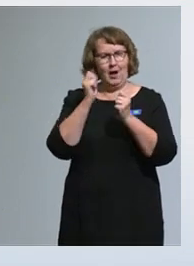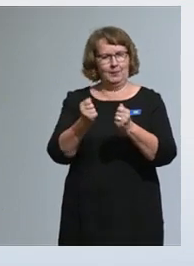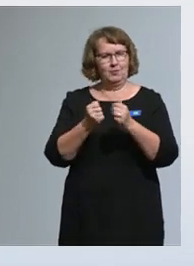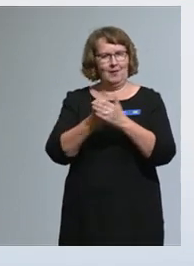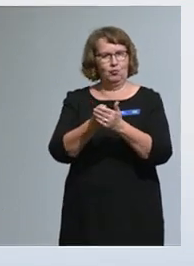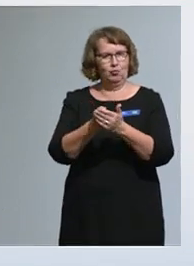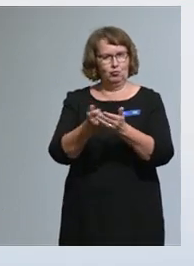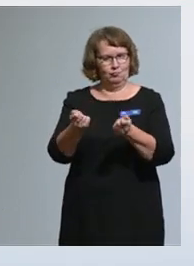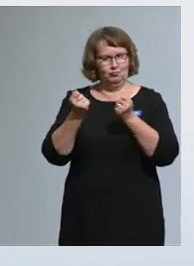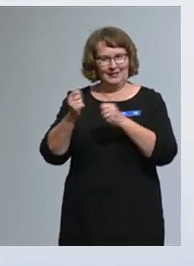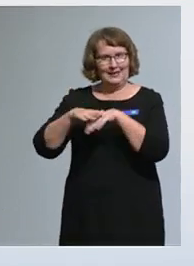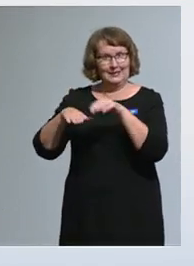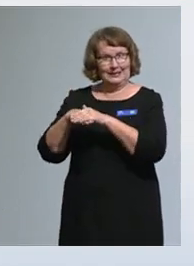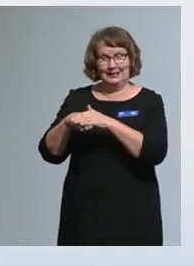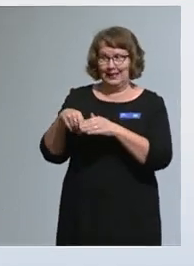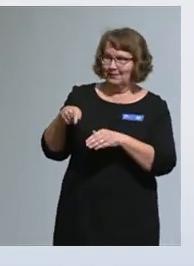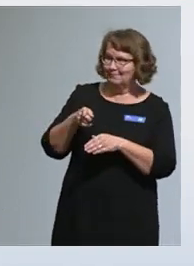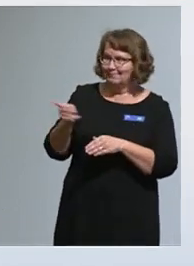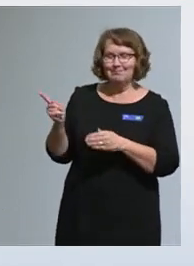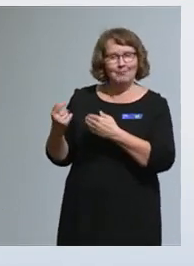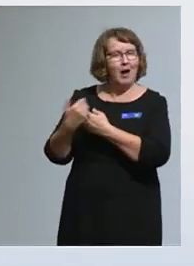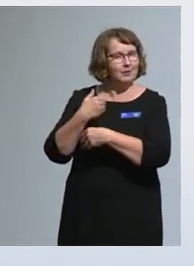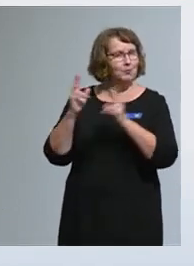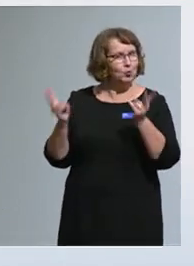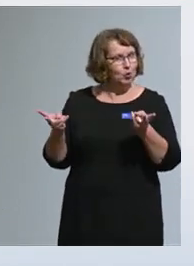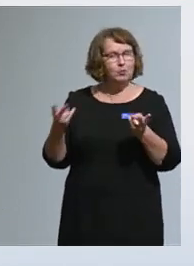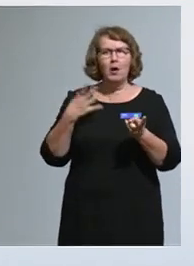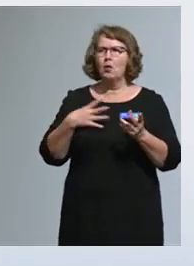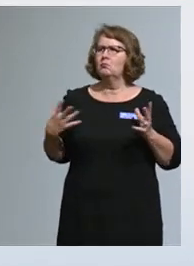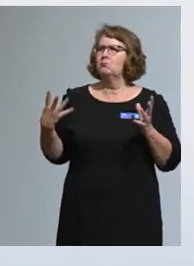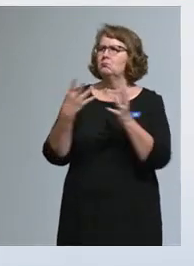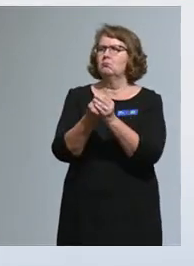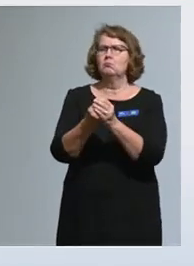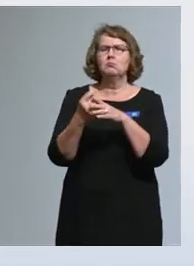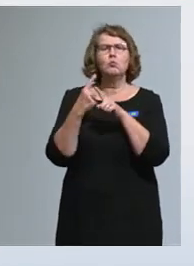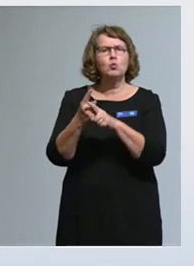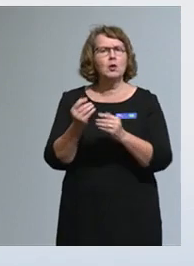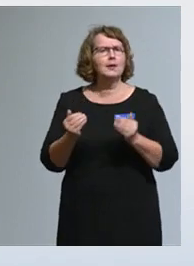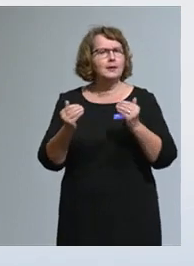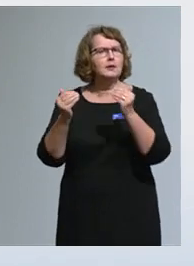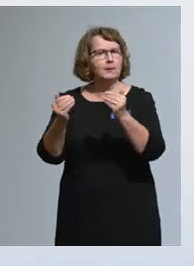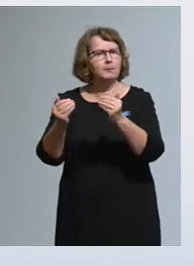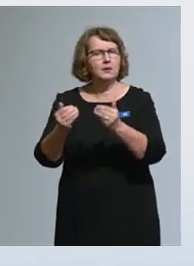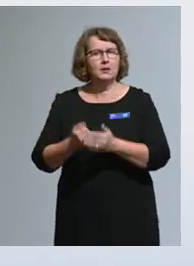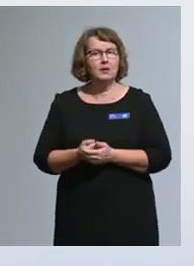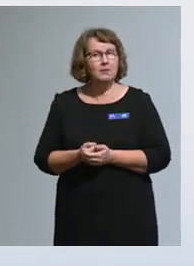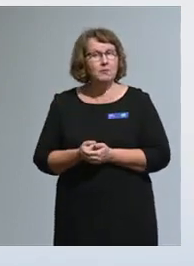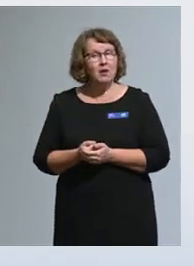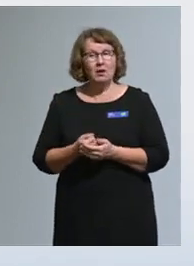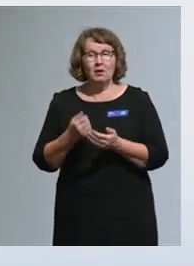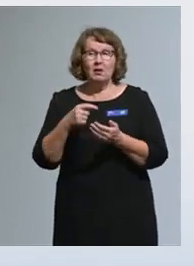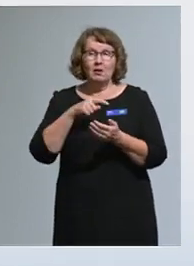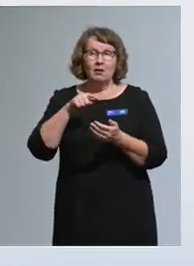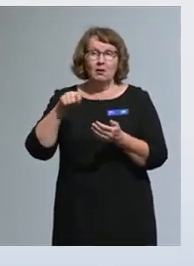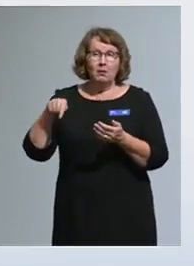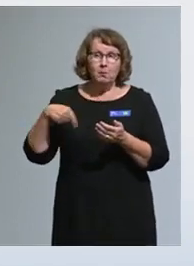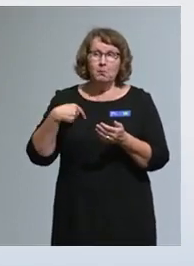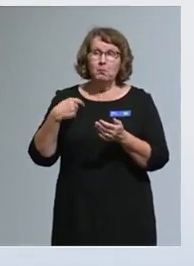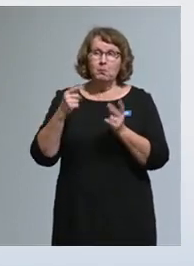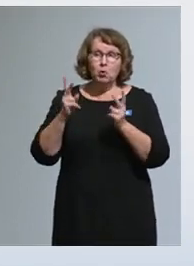avustushakemuksia, niin mukaan tähän kehittämiseen. Ja toki hyödymnämme